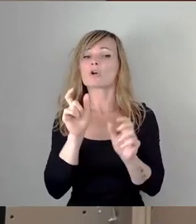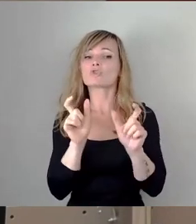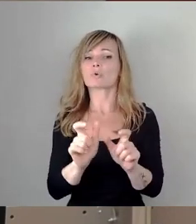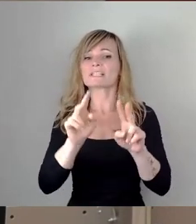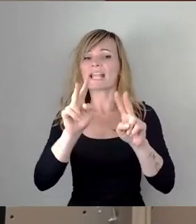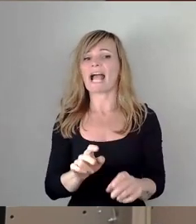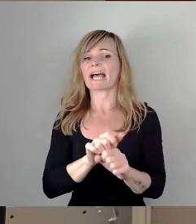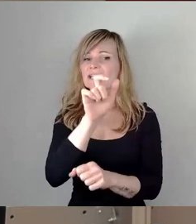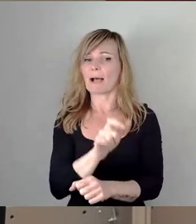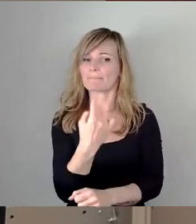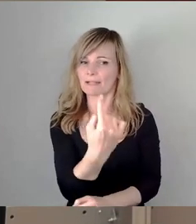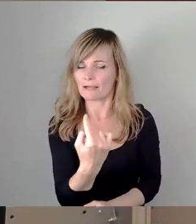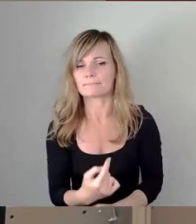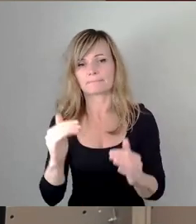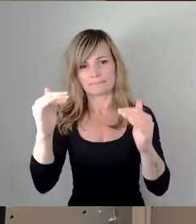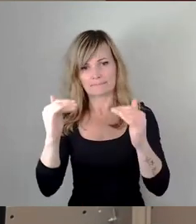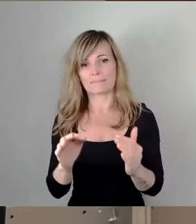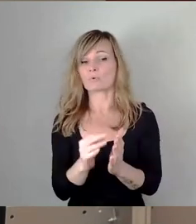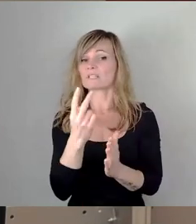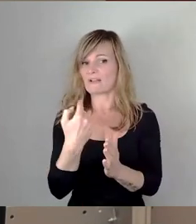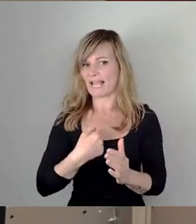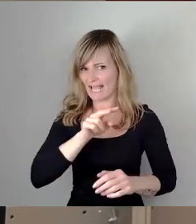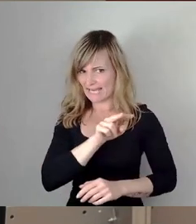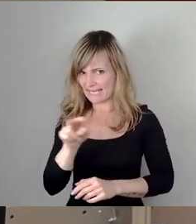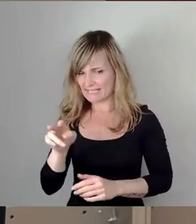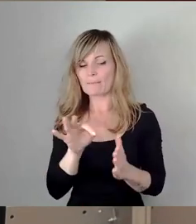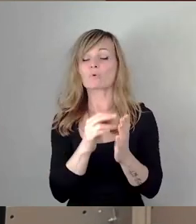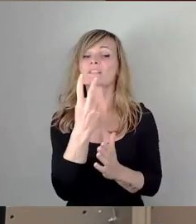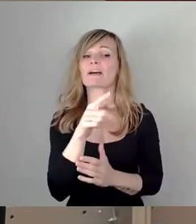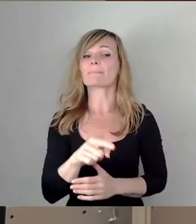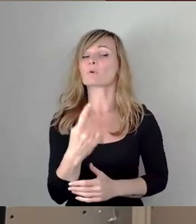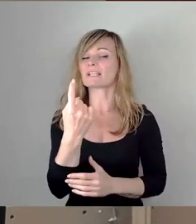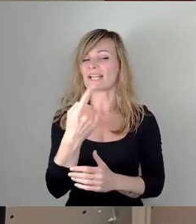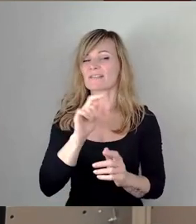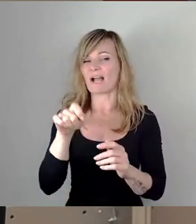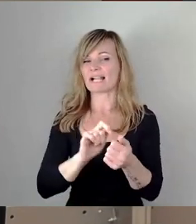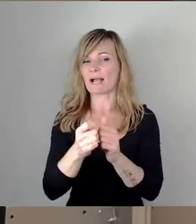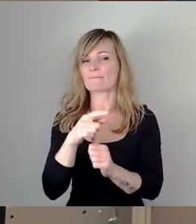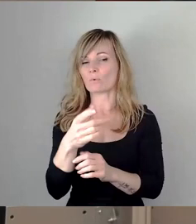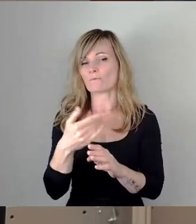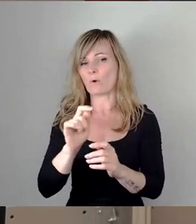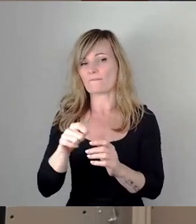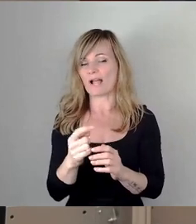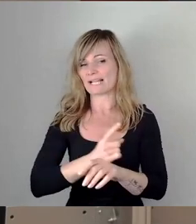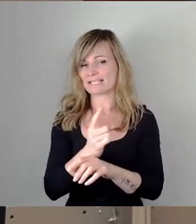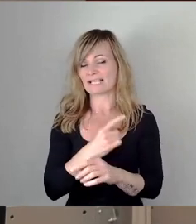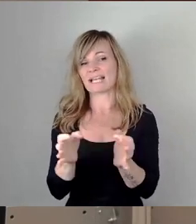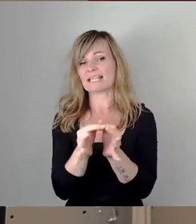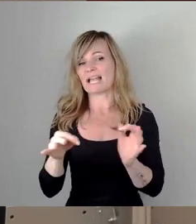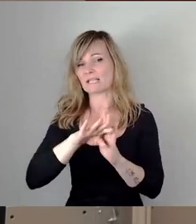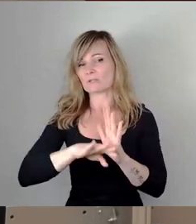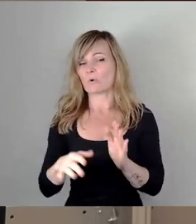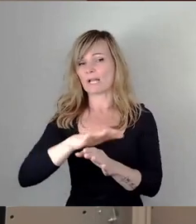verlese Punkt 2 des Antrags. In Punkt 2, Punkt 1, Wahlkampf und Vorwahlzeit der Satzung der Landeshauptstadt Dresden zur